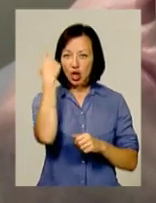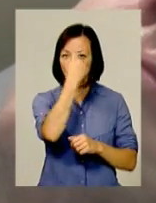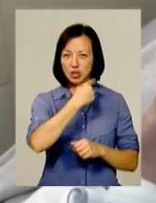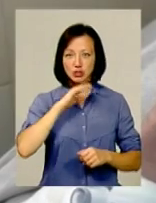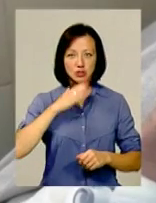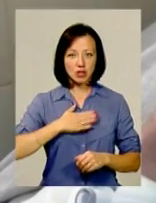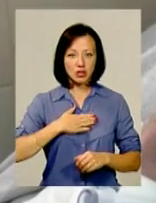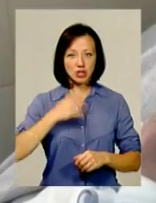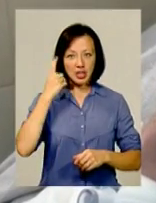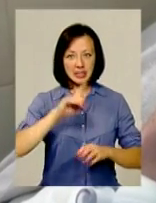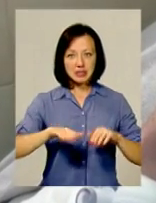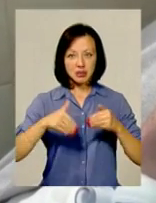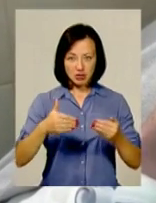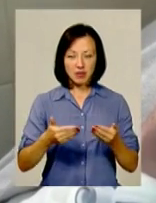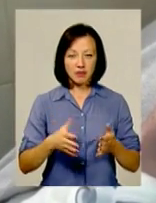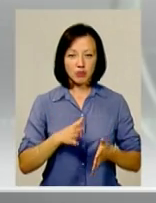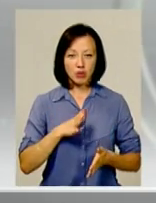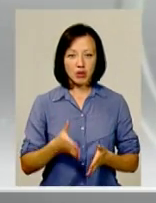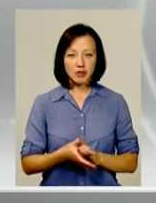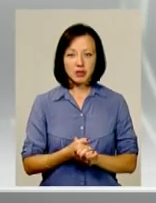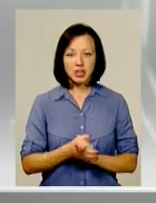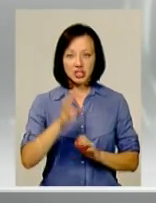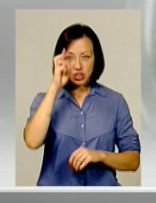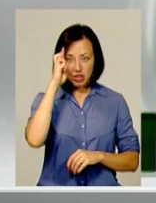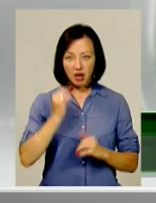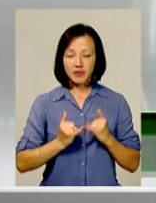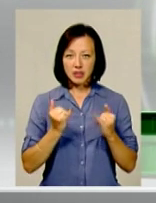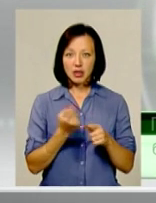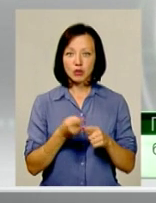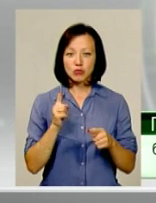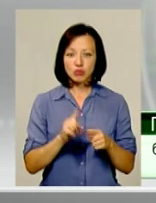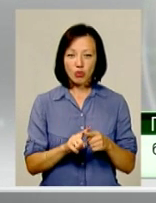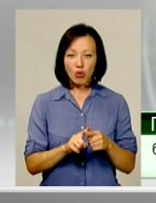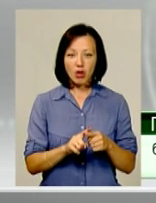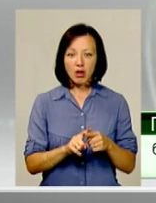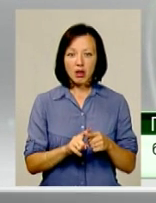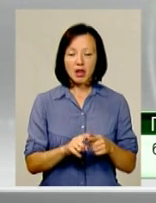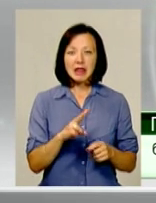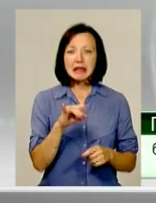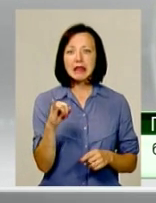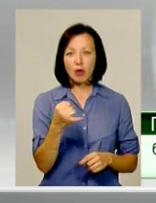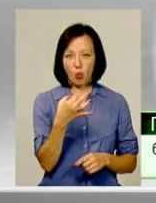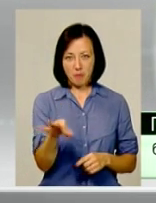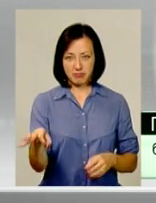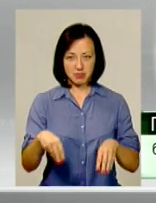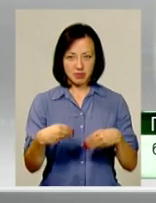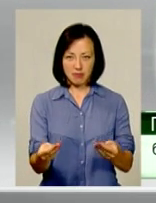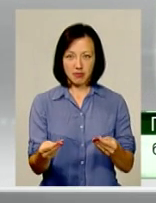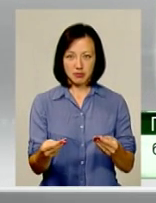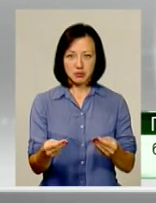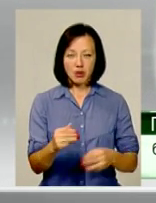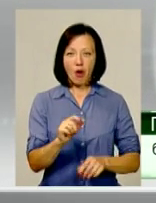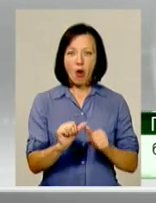ініціатива, особиста, розумієте? І держава для цього додінаної копійки. Одної гроша не дала. Окремі, знаєте,